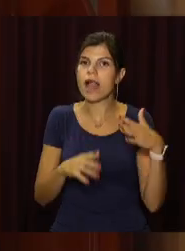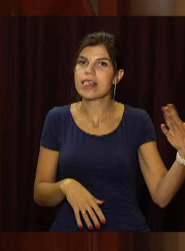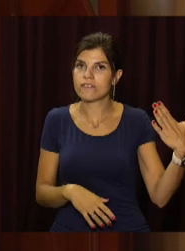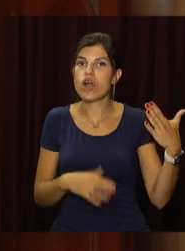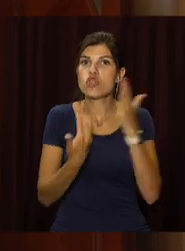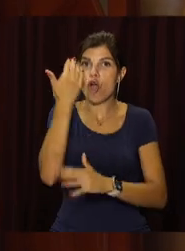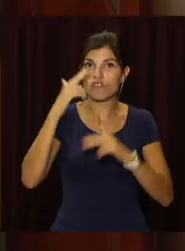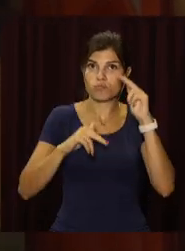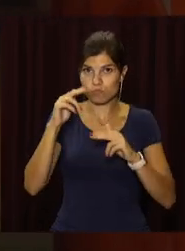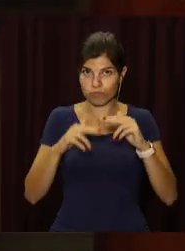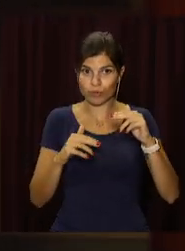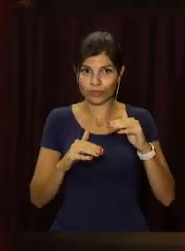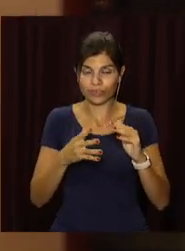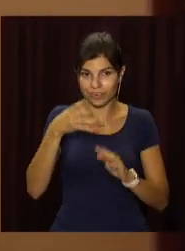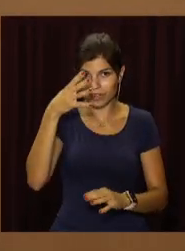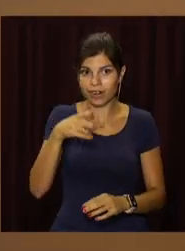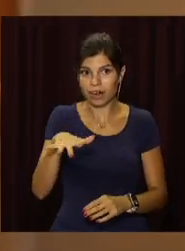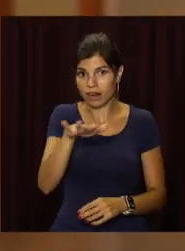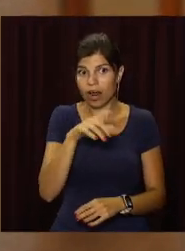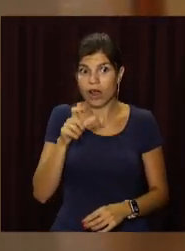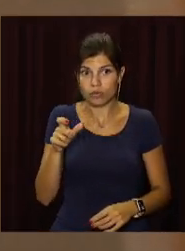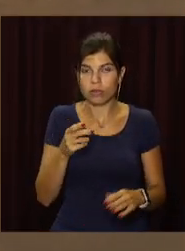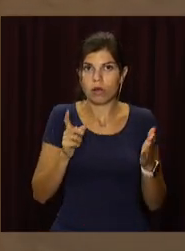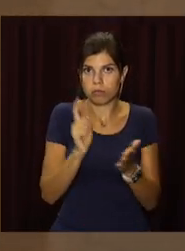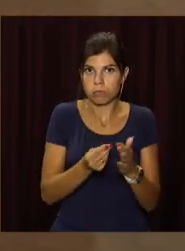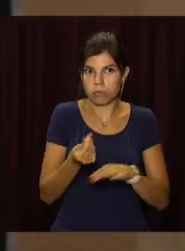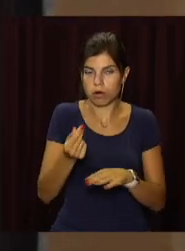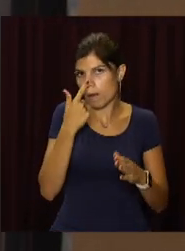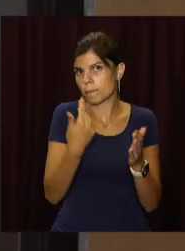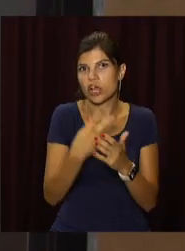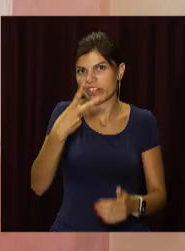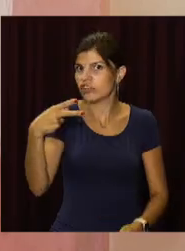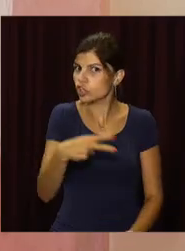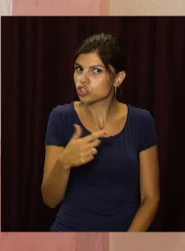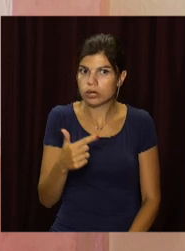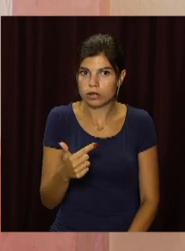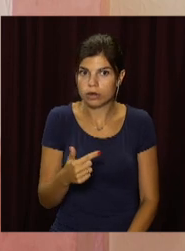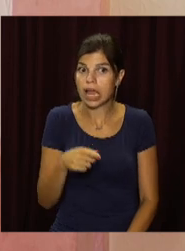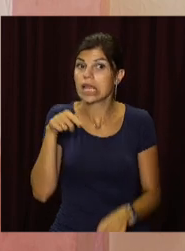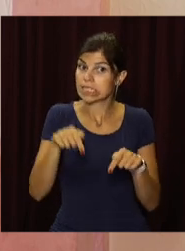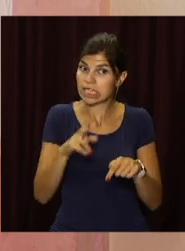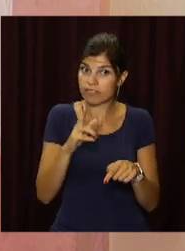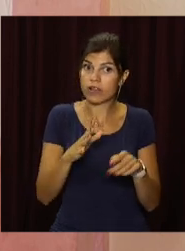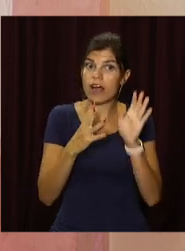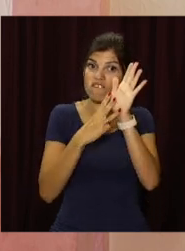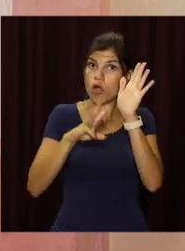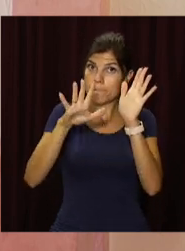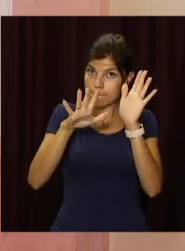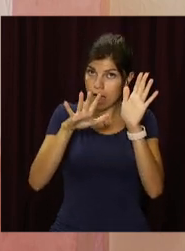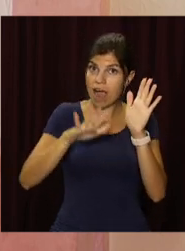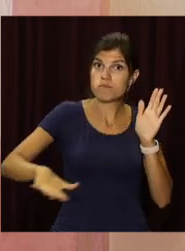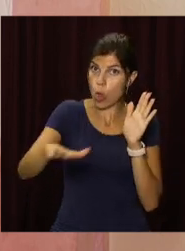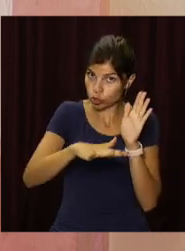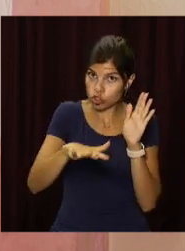новобудові. За надлишкові квадрати власникам доведеться сплатити. Вийде майже 2 тисячі. Цій квартирі 85 метрів.